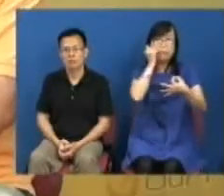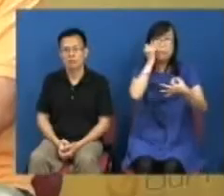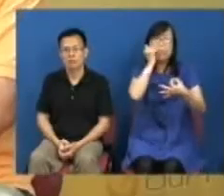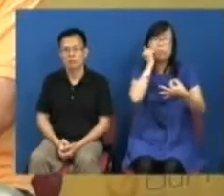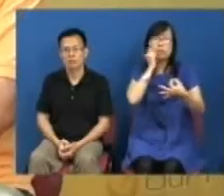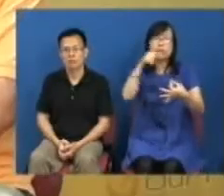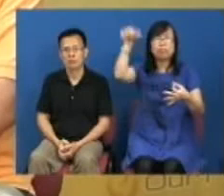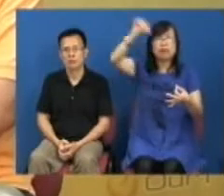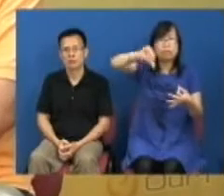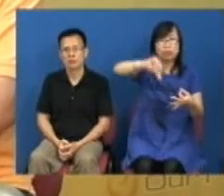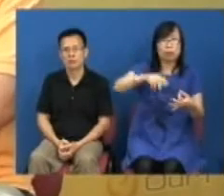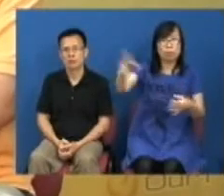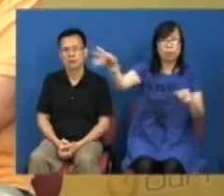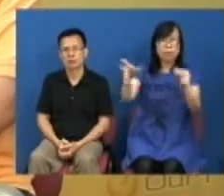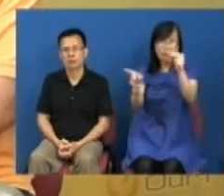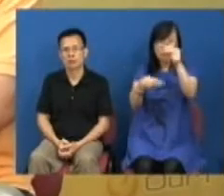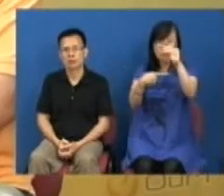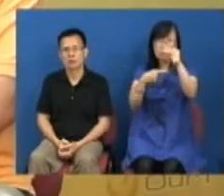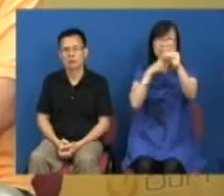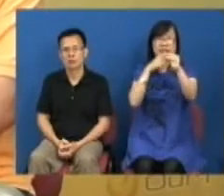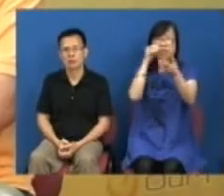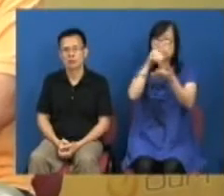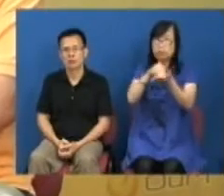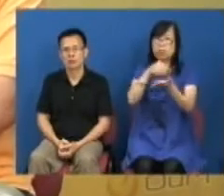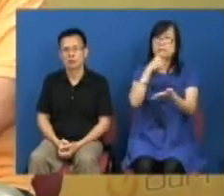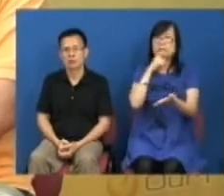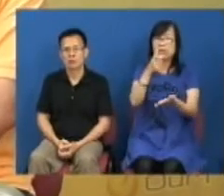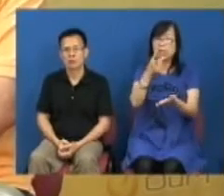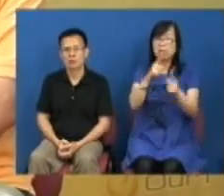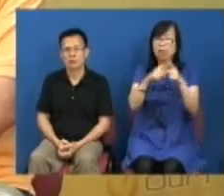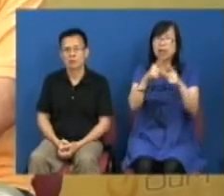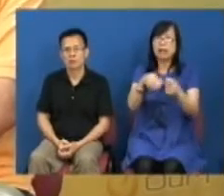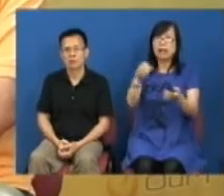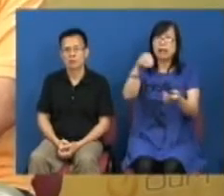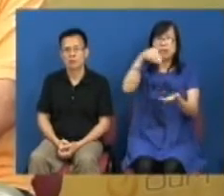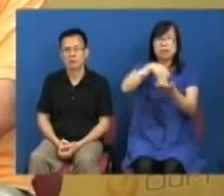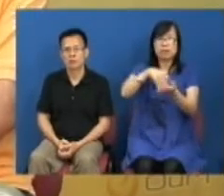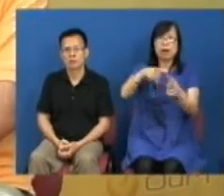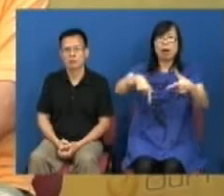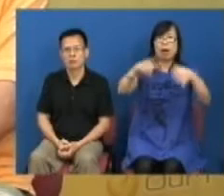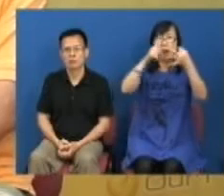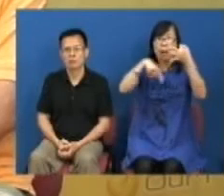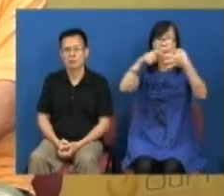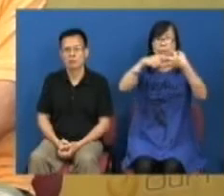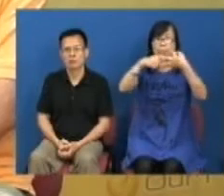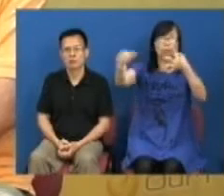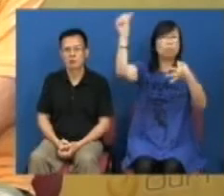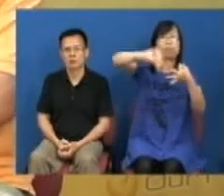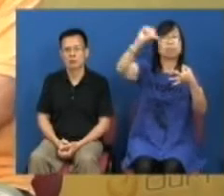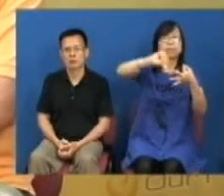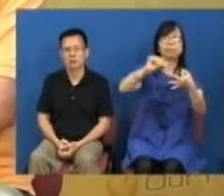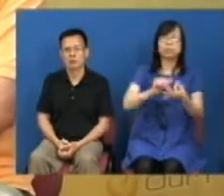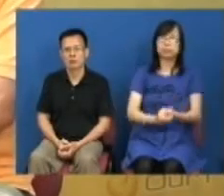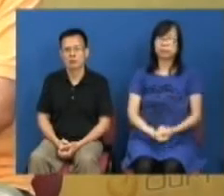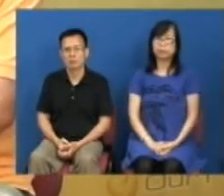包单去到七一当日一定有不少的游行参加者会叫出林公公下台这个